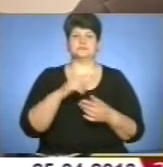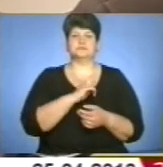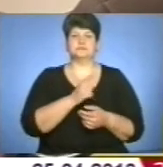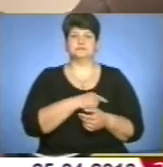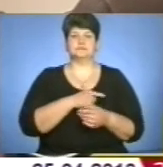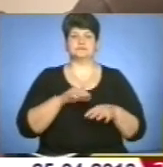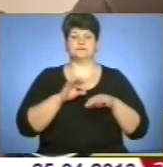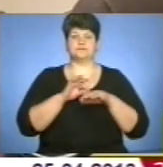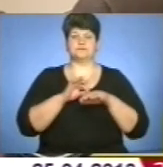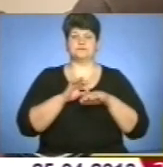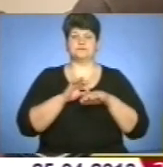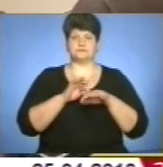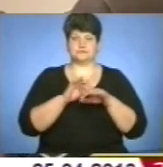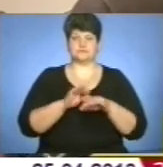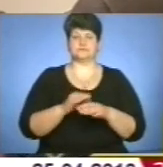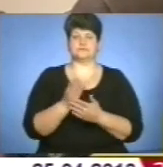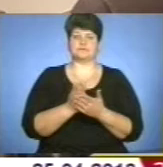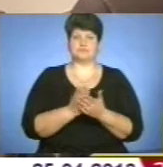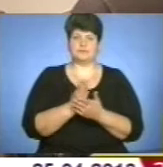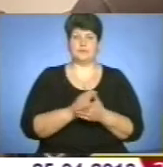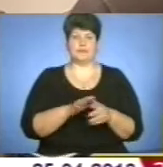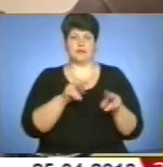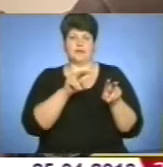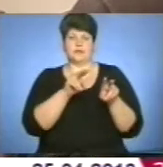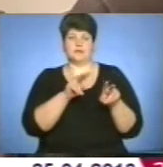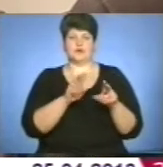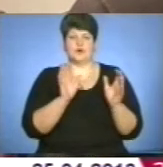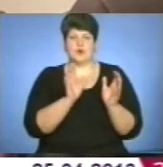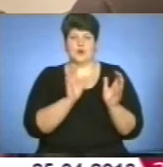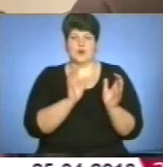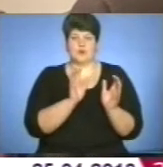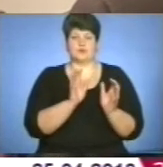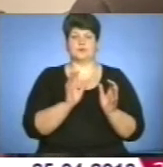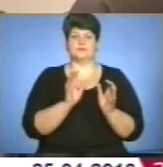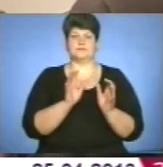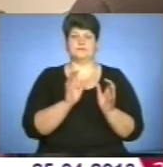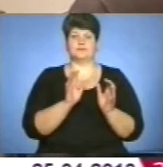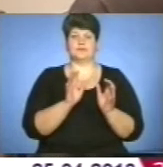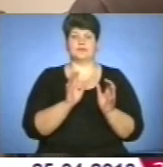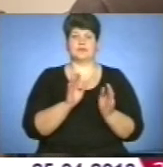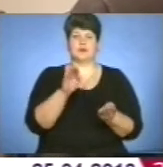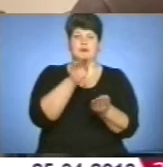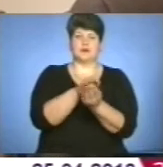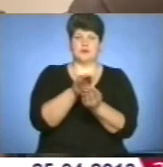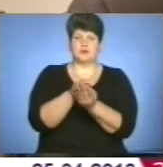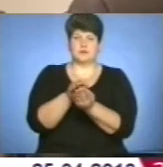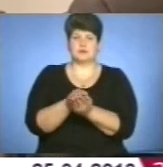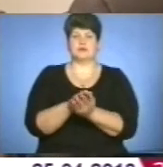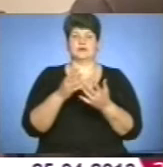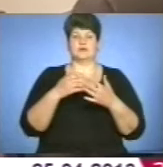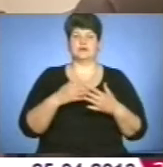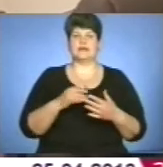служби. Ми на цей період беремо під охорону і тут зверталось і кладовище, і меморальні комплекси.